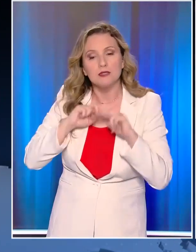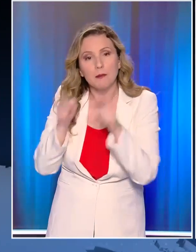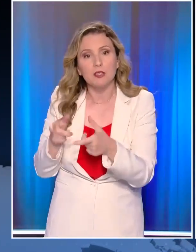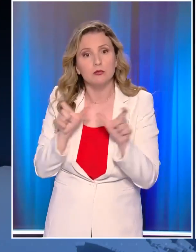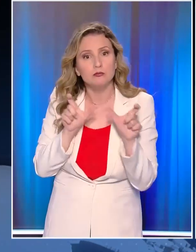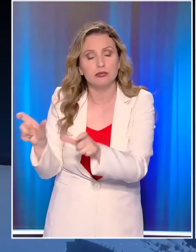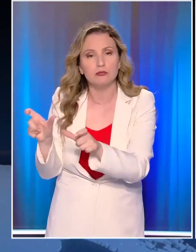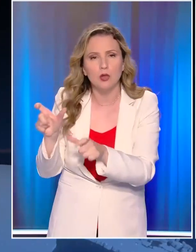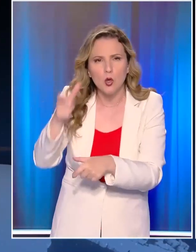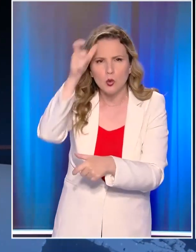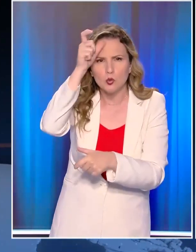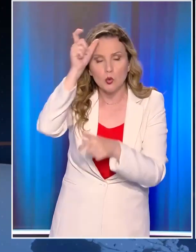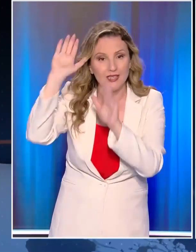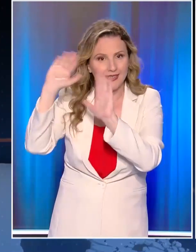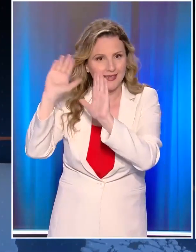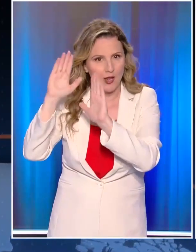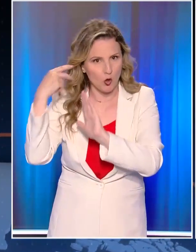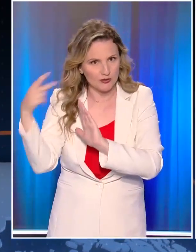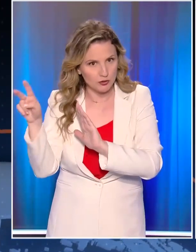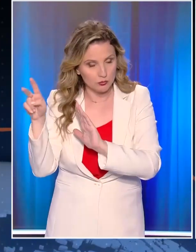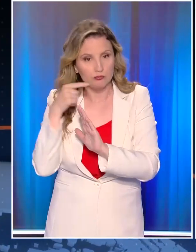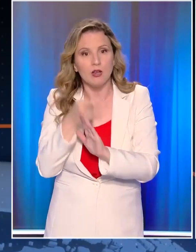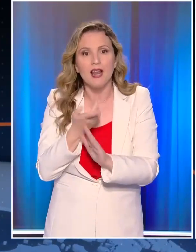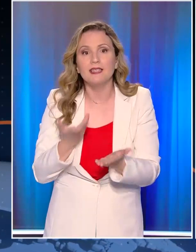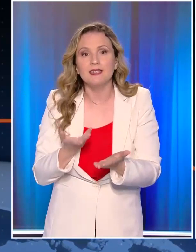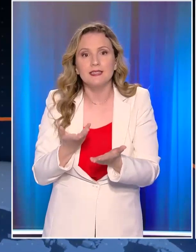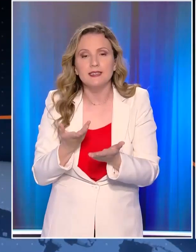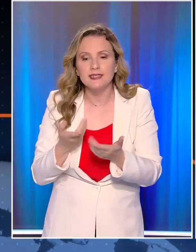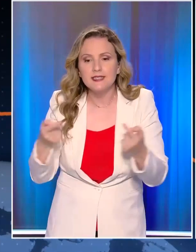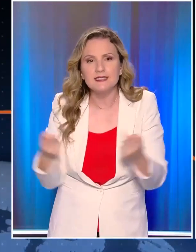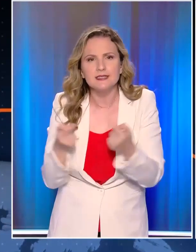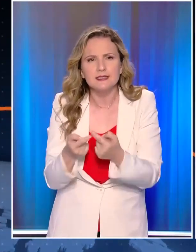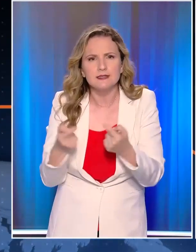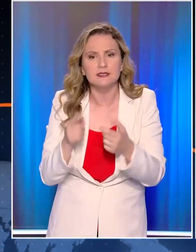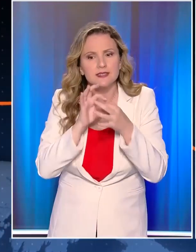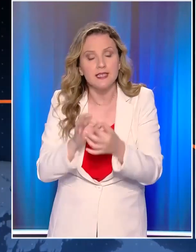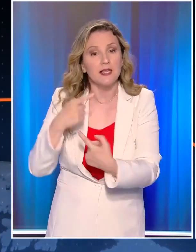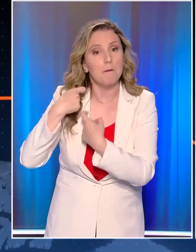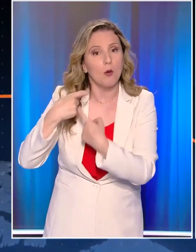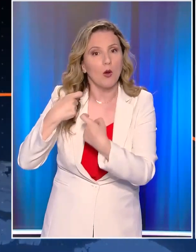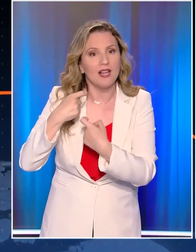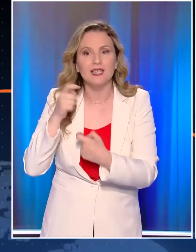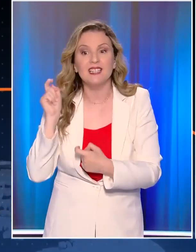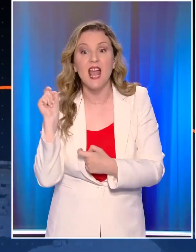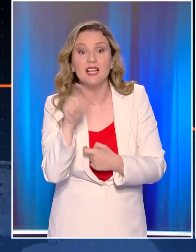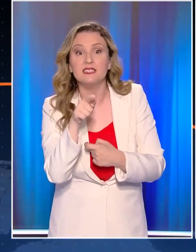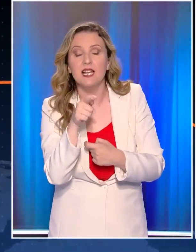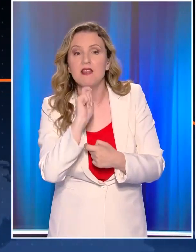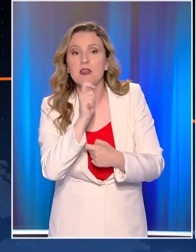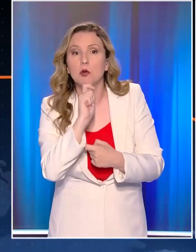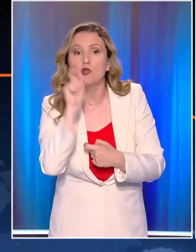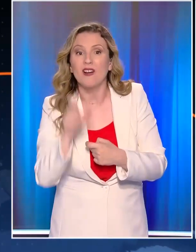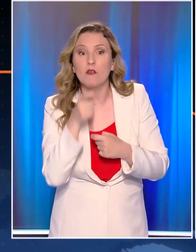Την ίδια ώρα, τουρκικά μέσα μαζικής ενημέρωσης συντηρούν την ένταση, στέλνοντας δημοσιογράφο μόλις ένα μίλη από την